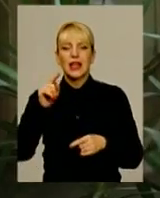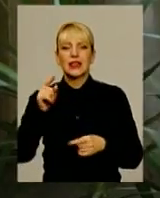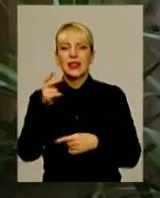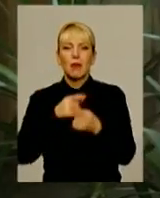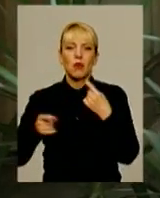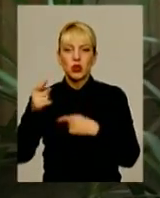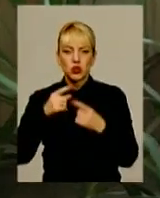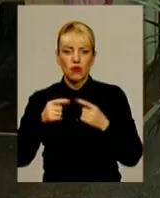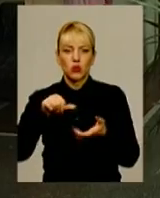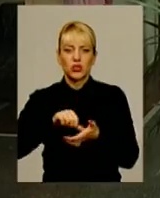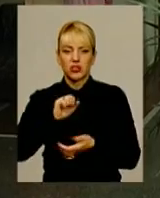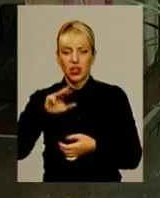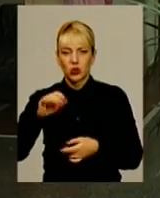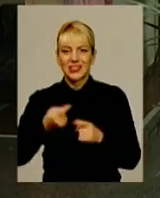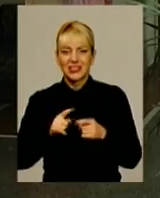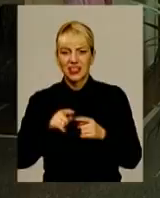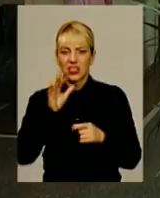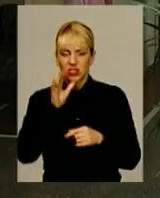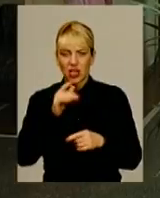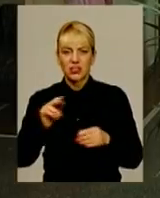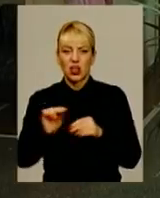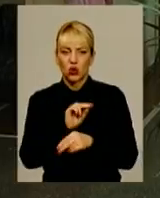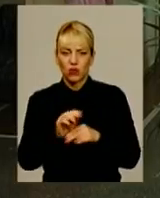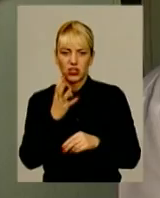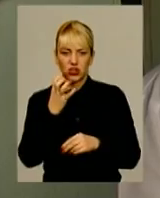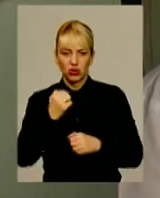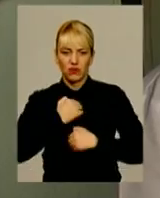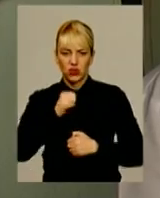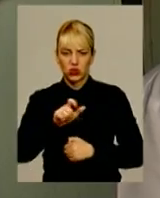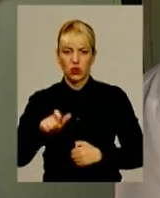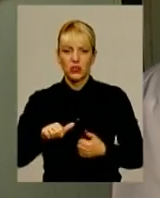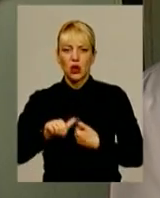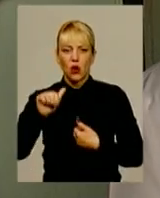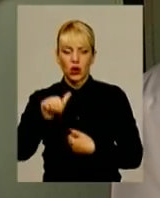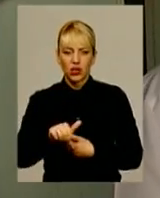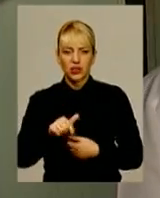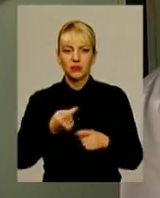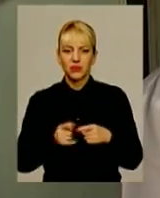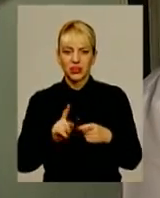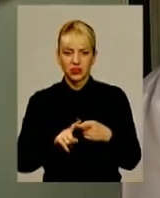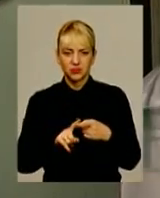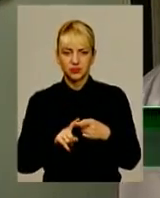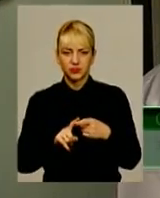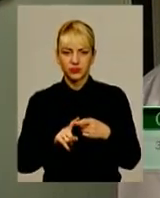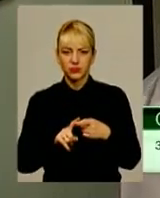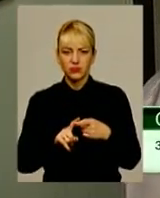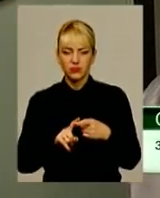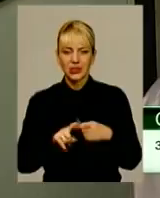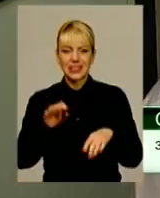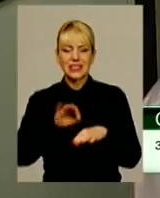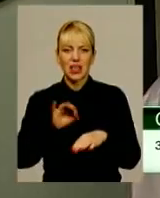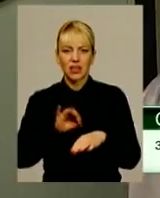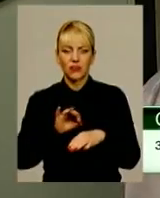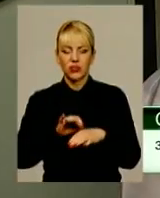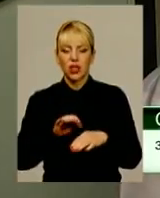АТО. За цей час у шпиталі лікувалися понад чотири сотні військових. Крім тих захворювань